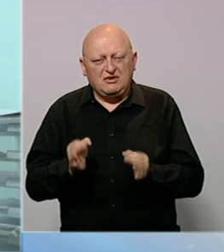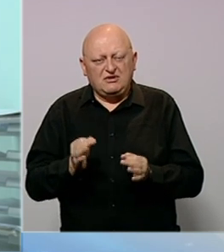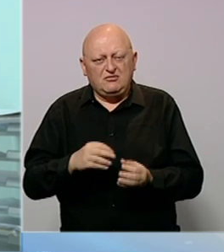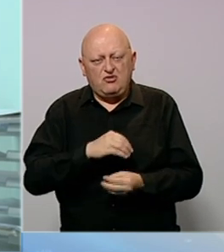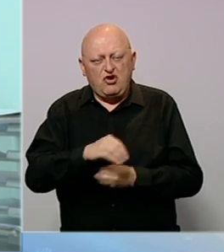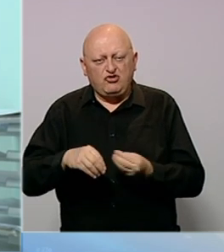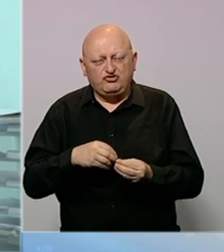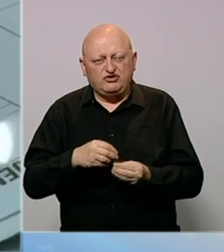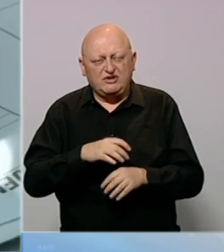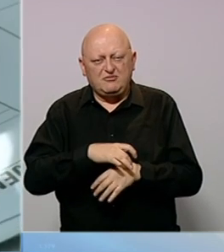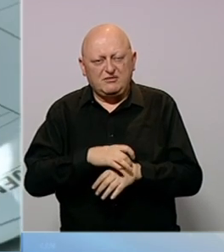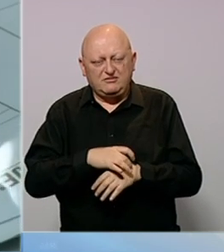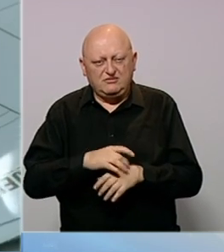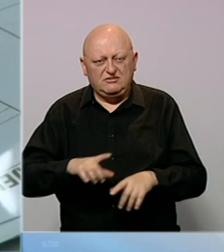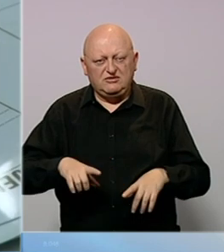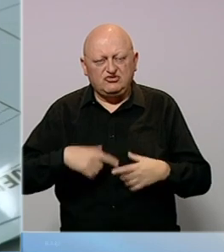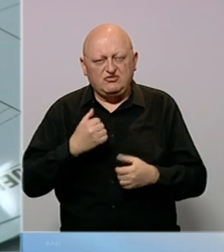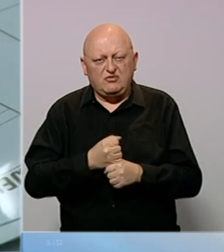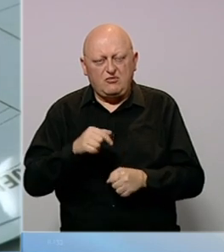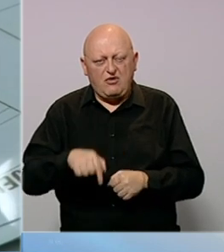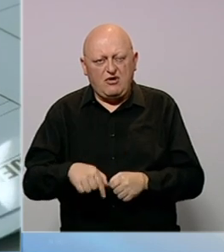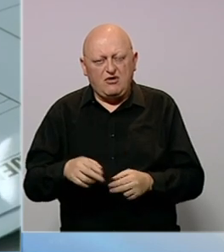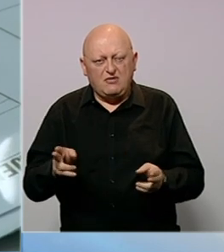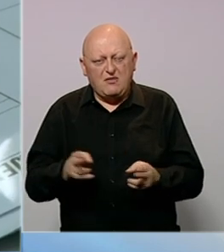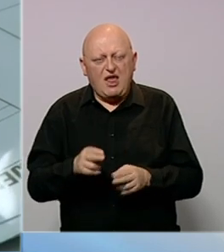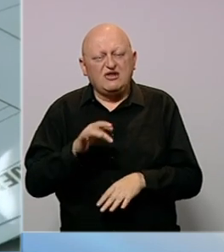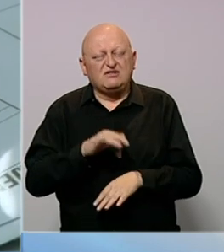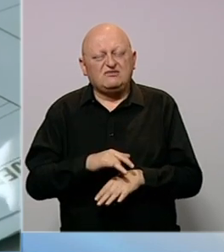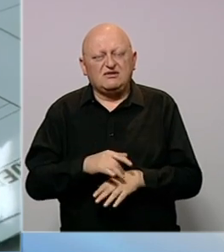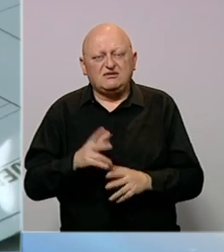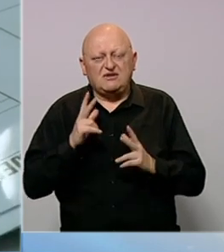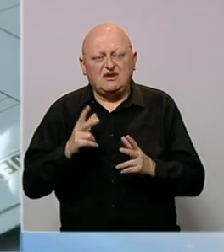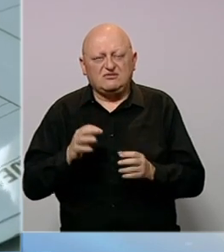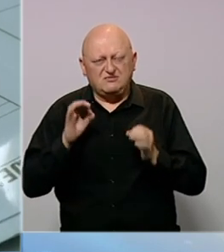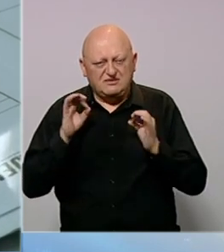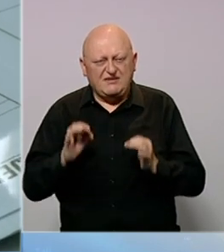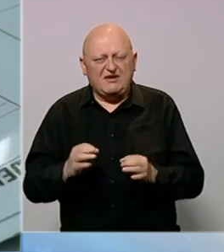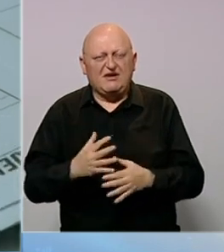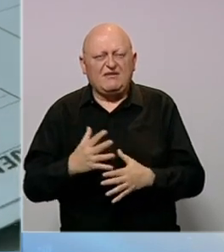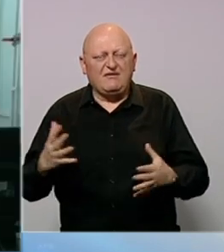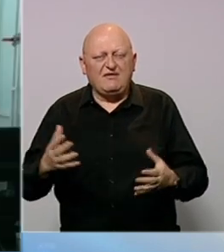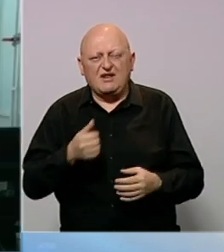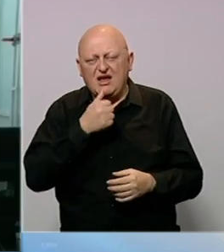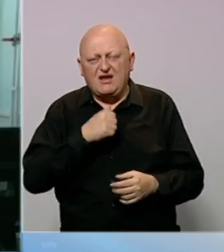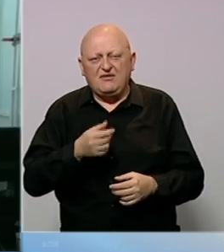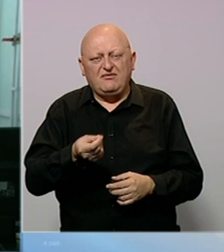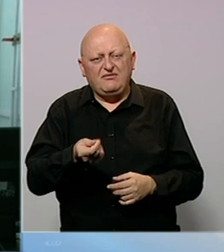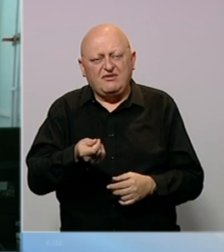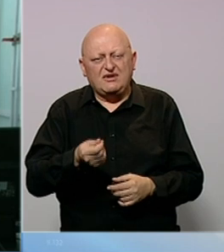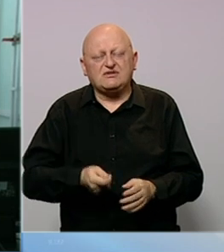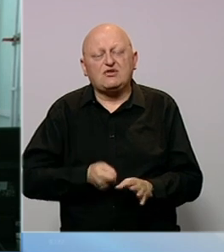porodične medicine. Život i rad u ovakoj maloj sredini iziskuje stvarno velika finansijska